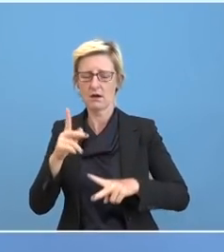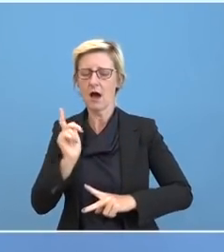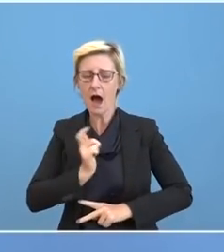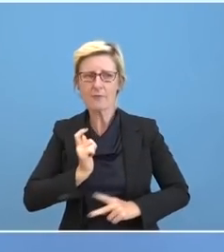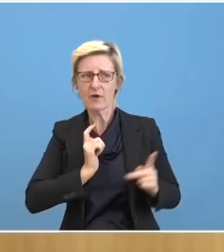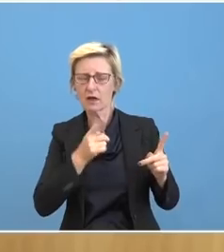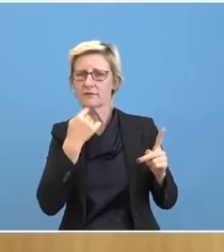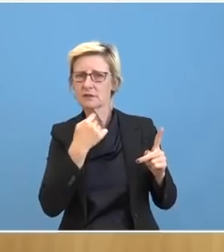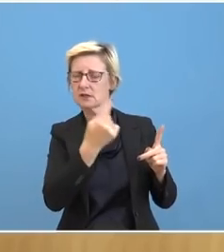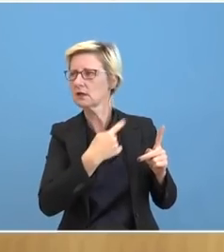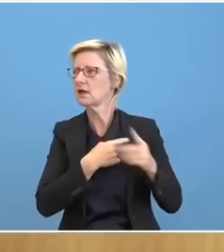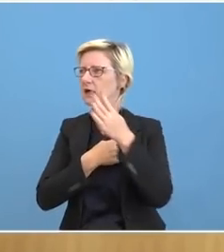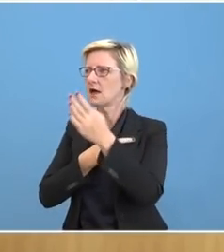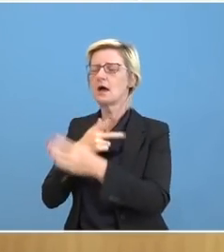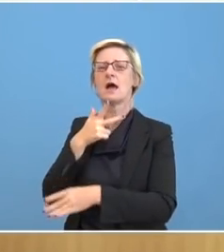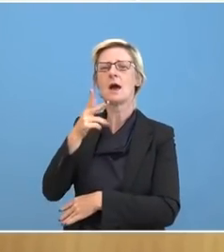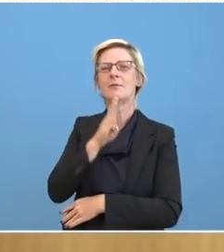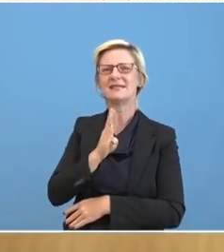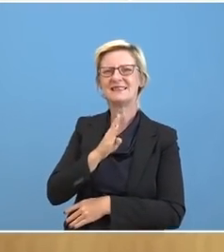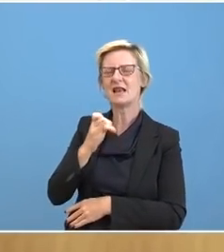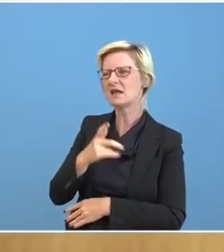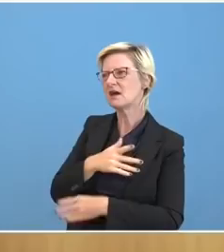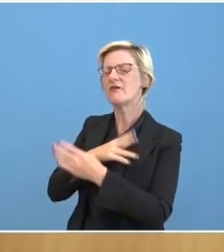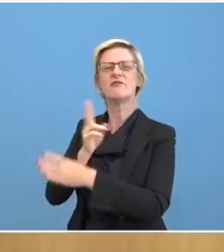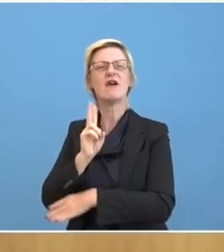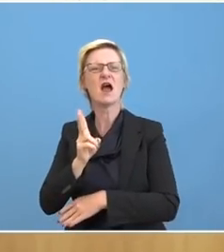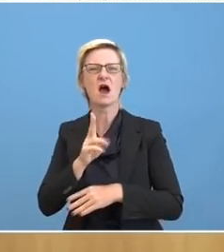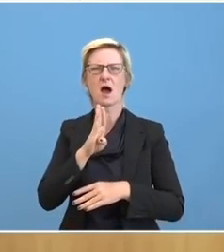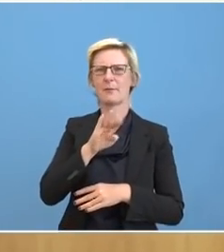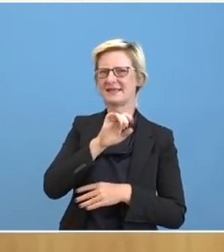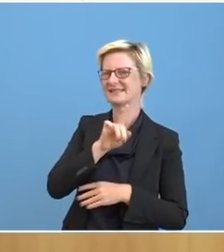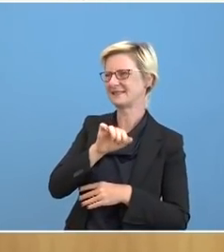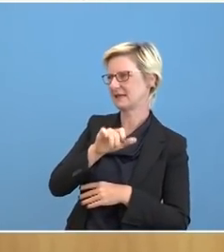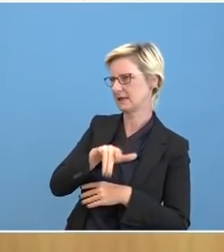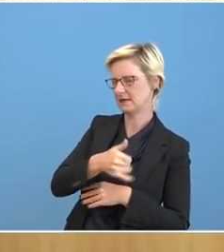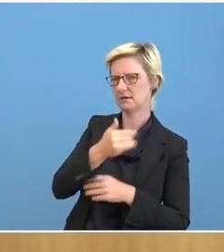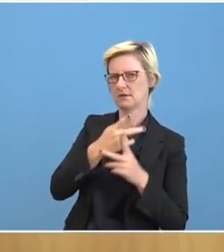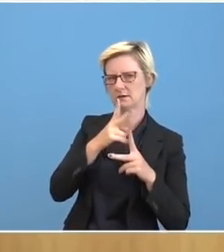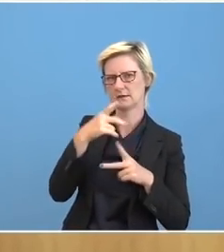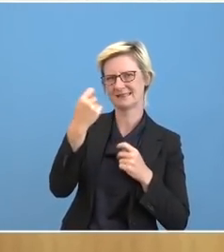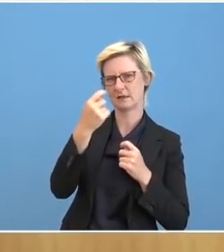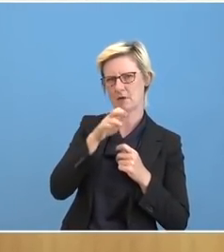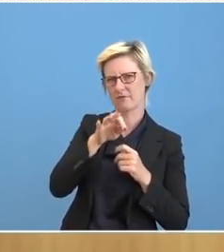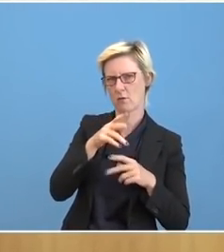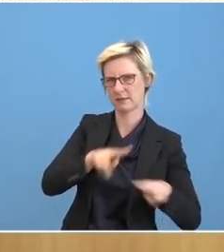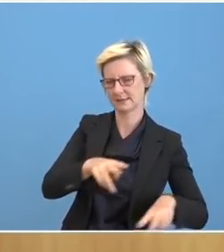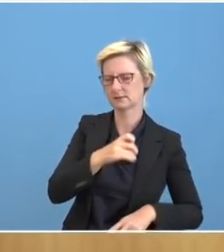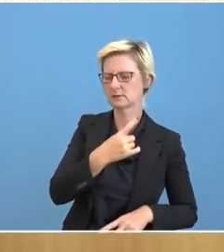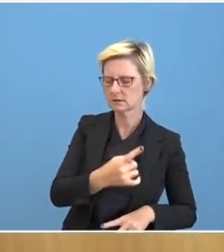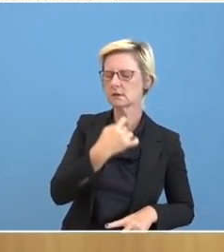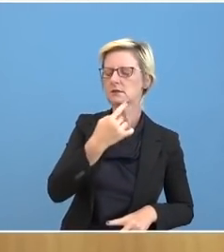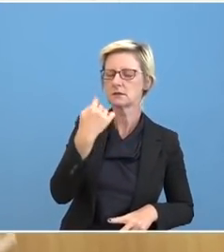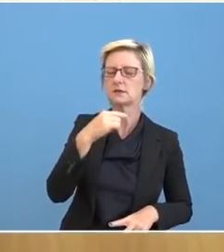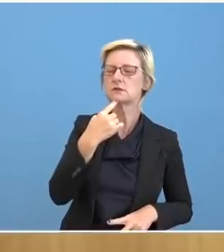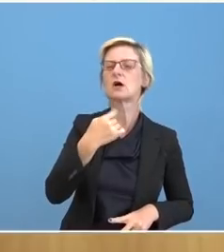Herr Bezili hat gestern zum Beispiel erzählt, Herr Bezili von Cinema for Peace hat gestern im Detail erzählt, Herr